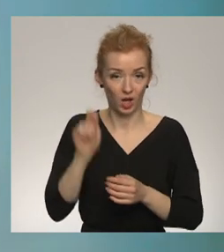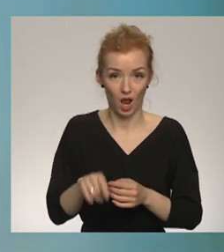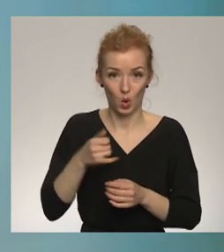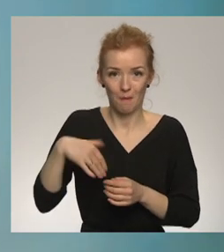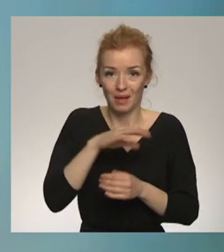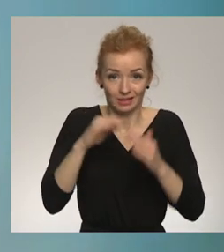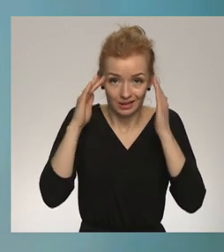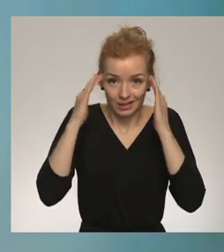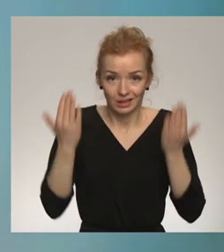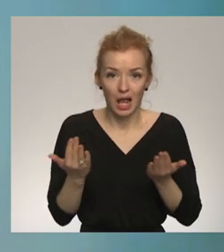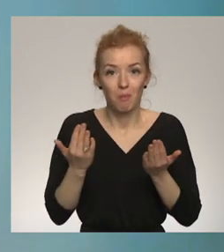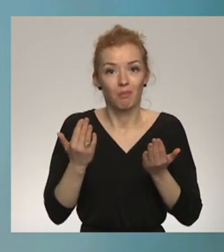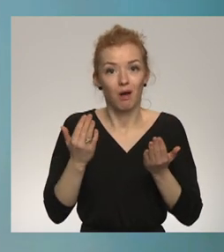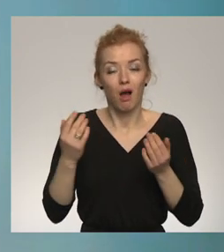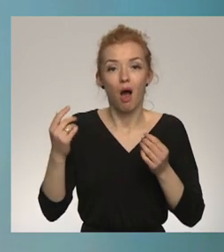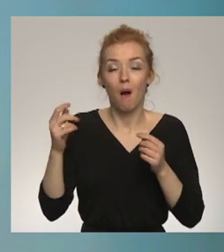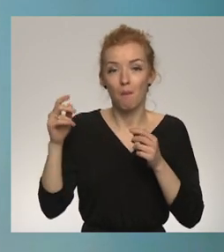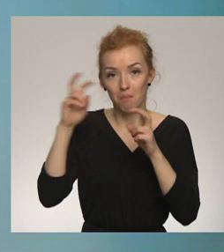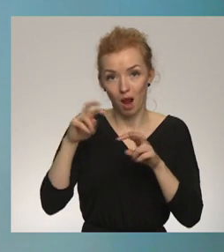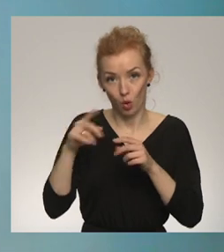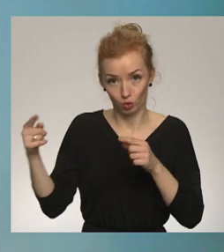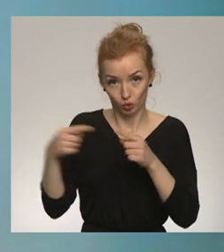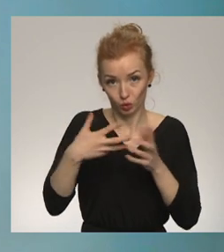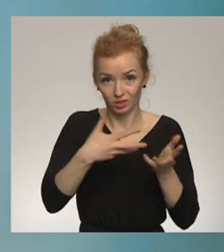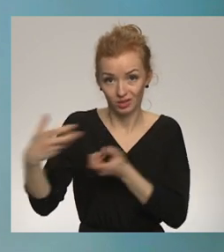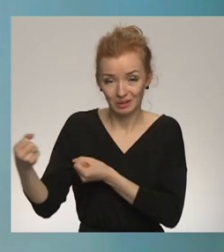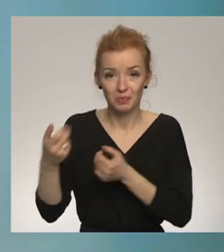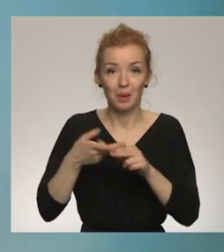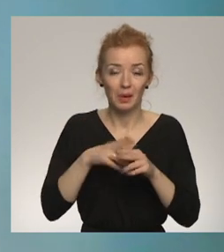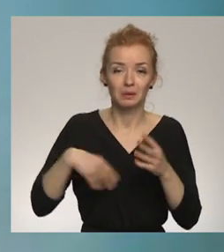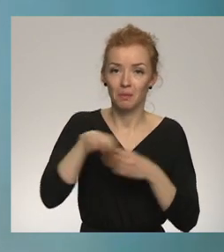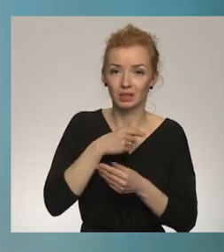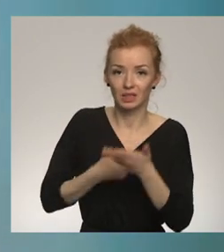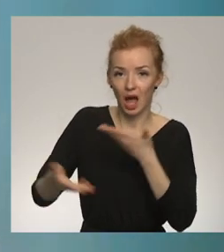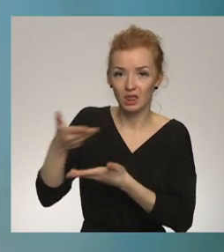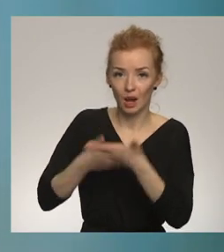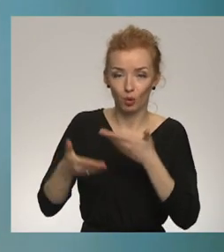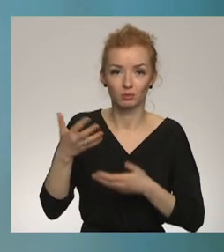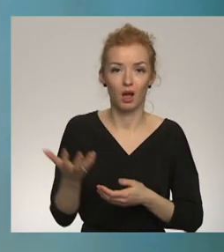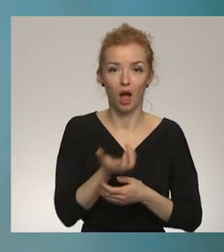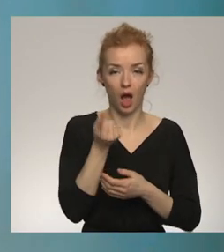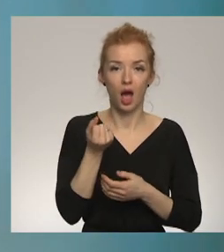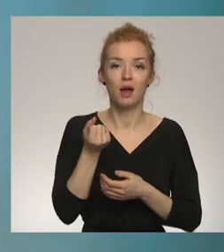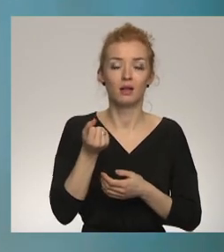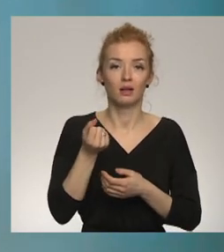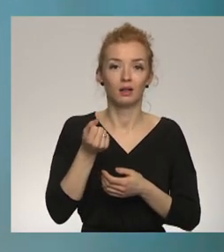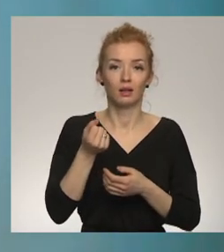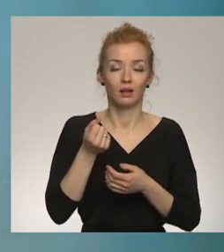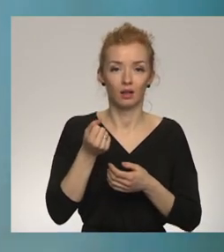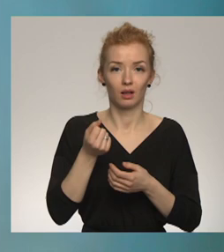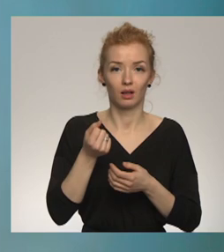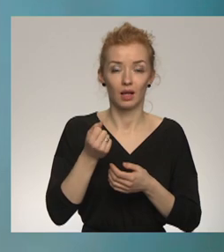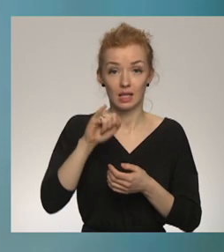nezinām un nevaram pārbaudīt pretī to saņēmēs. Tieši tāpēc mēs sadarbosimies, pirmām kārtām izlietosim tos līdzekļus, ja